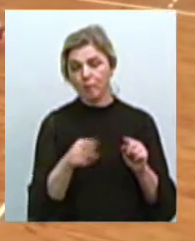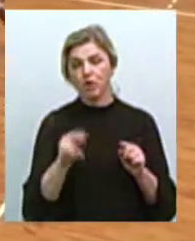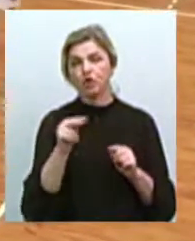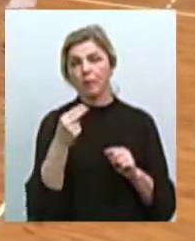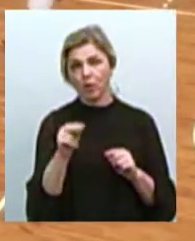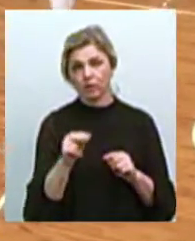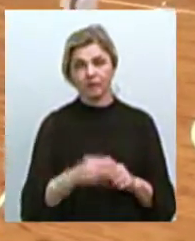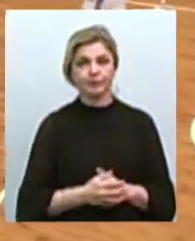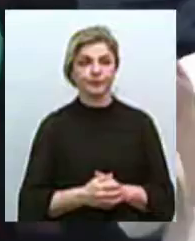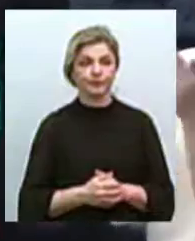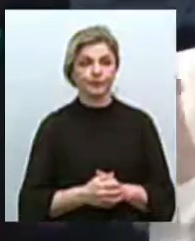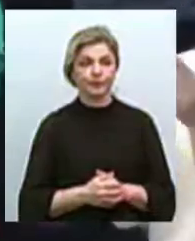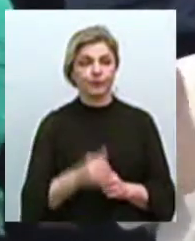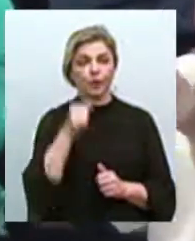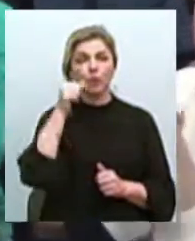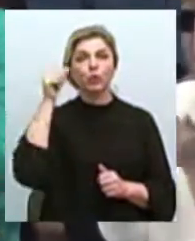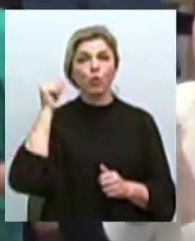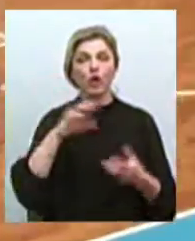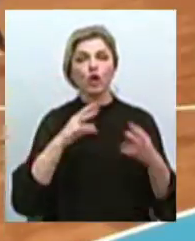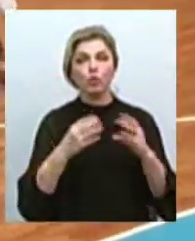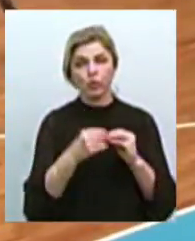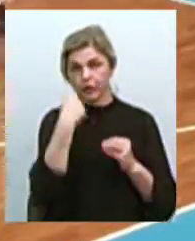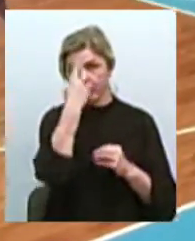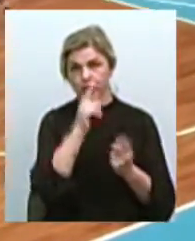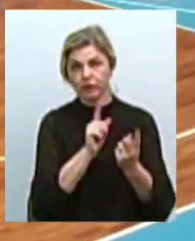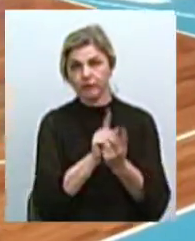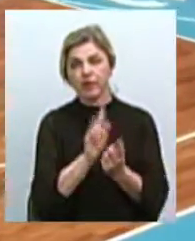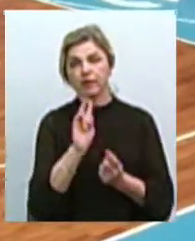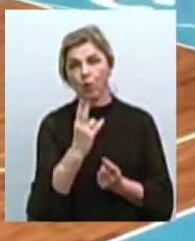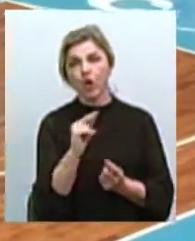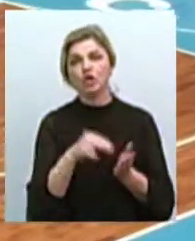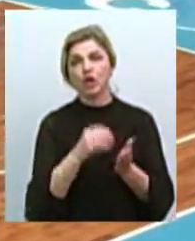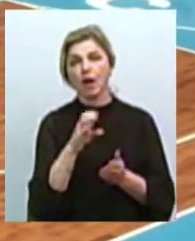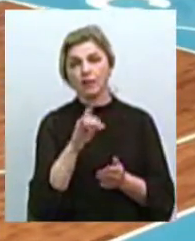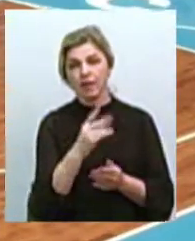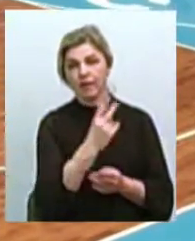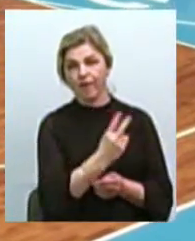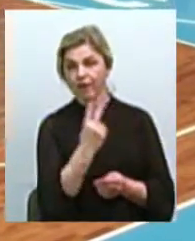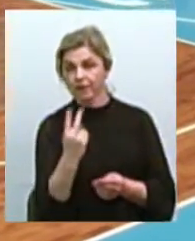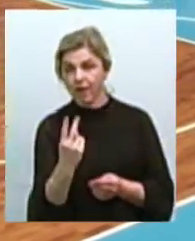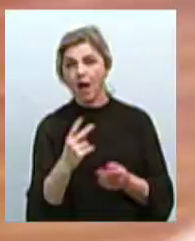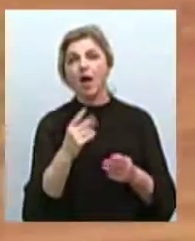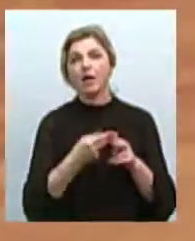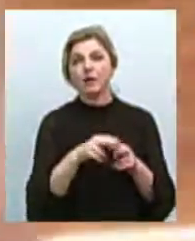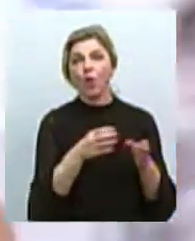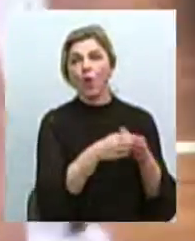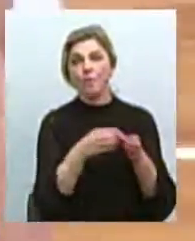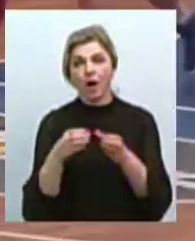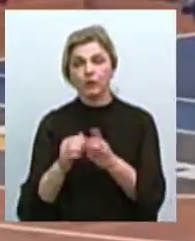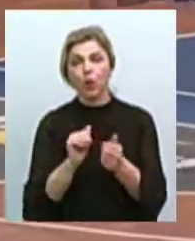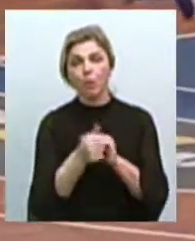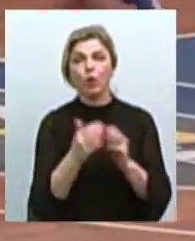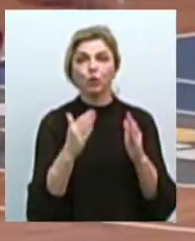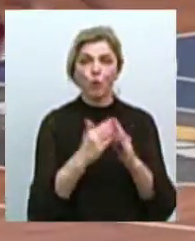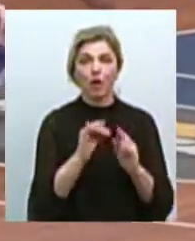Прометею з Кам'янського. Минулорічний результат особистих зустрічей Миколаєва та черкаських мавп – 2-2. При цьому команди обмінялися і домашніми, і